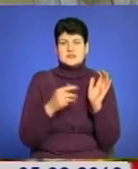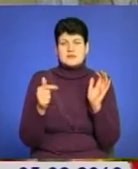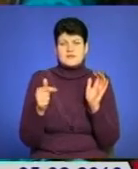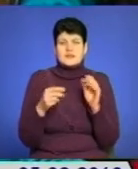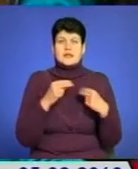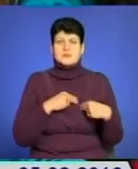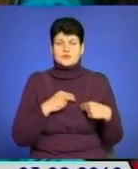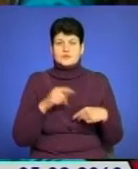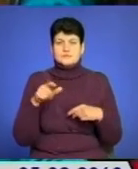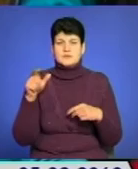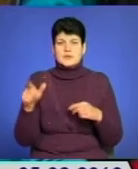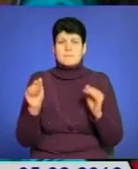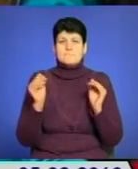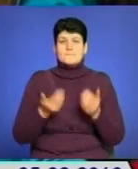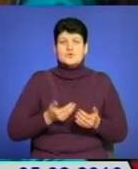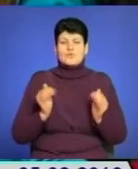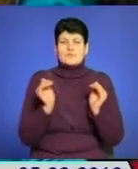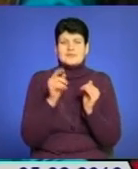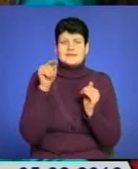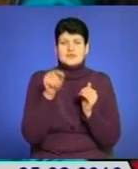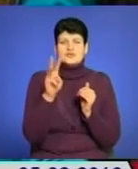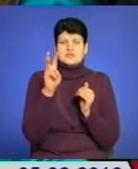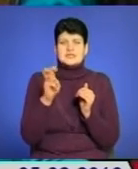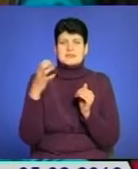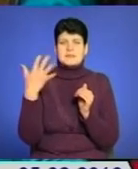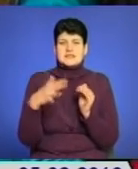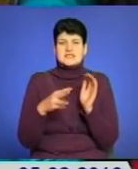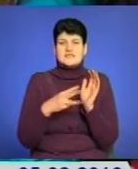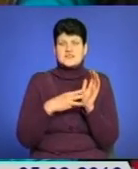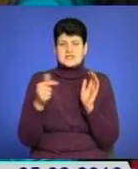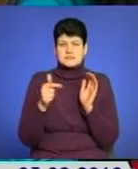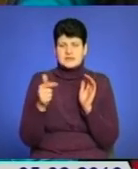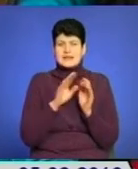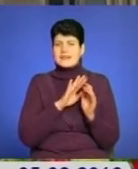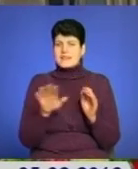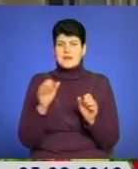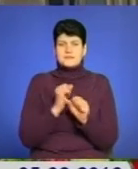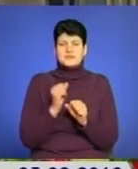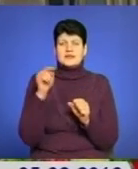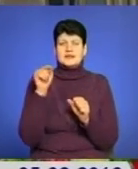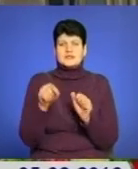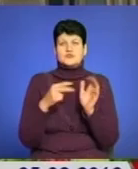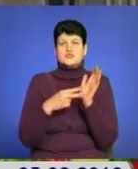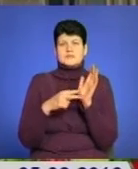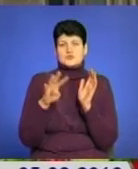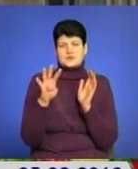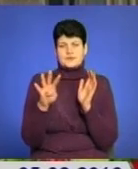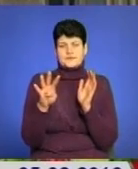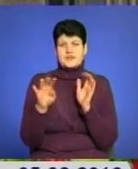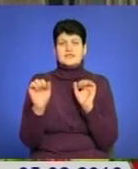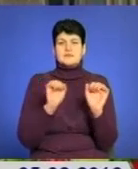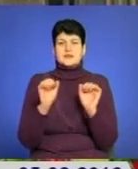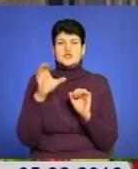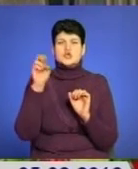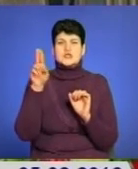працездатних осіб прожитковий мінімум – 1358 гривень, для непрацездатних – 1074. У Департаменті